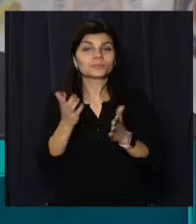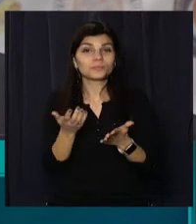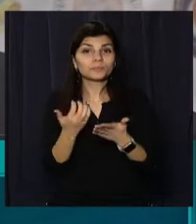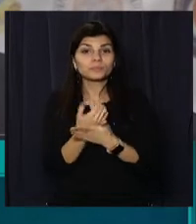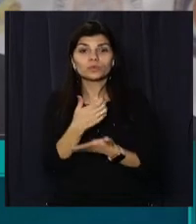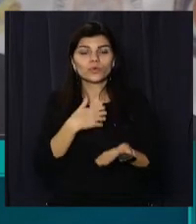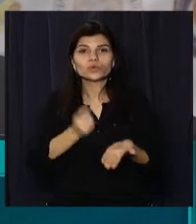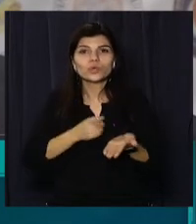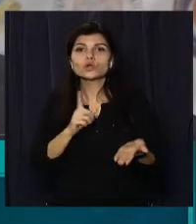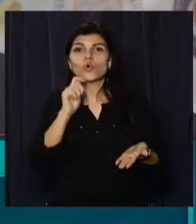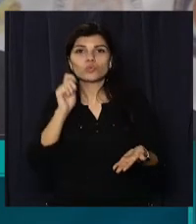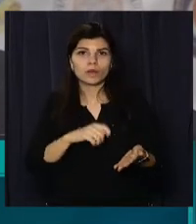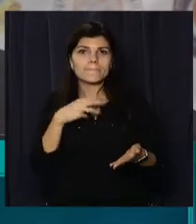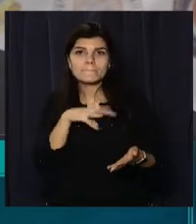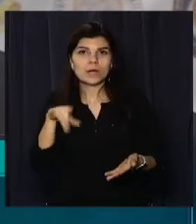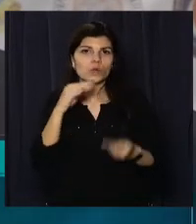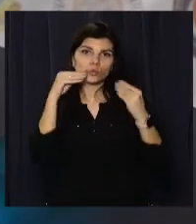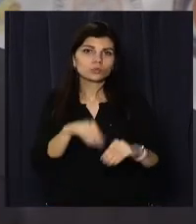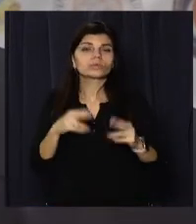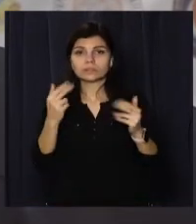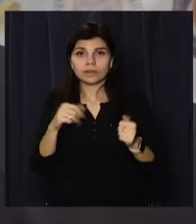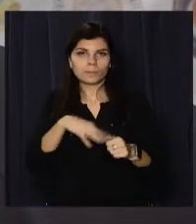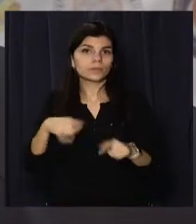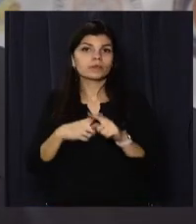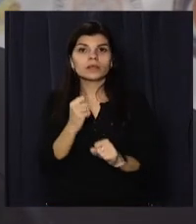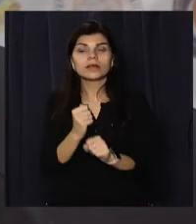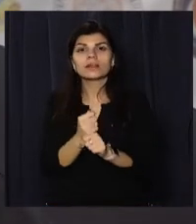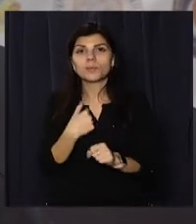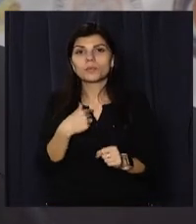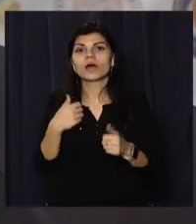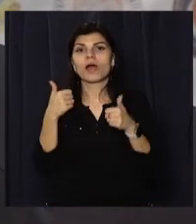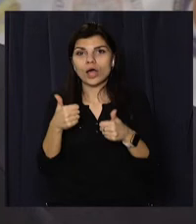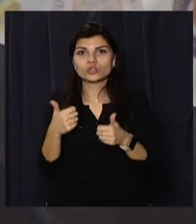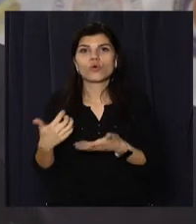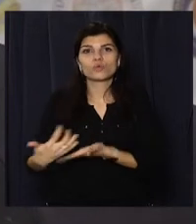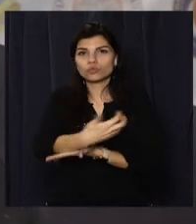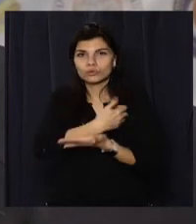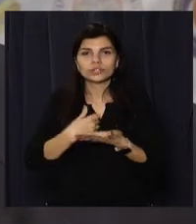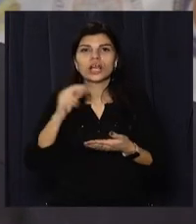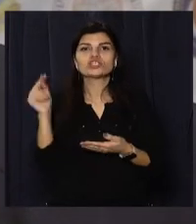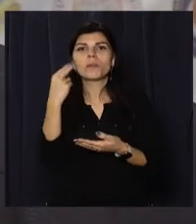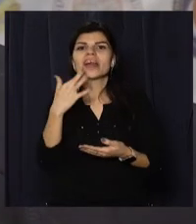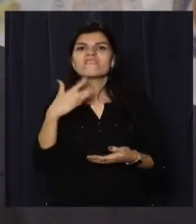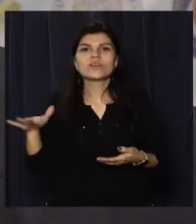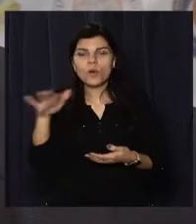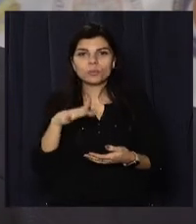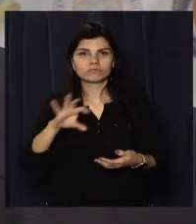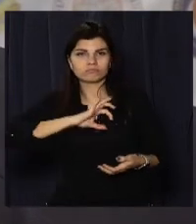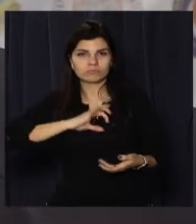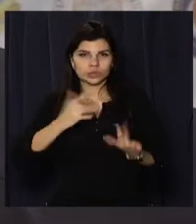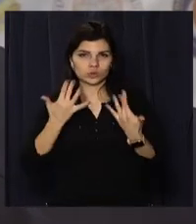доказати, що ми лучші. І ми це робимо. Ми дійсно дуже хороші собрали урожай на чемпіонаті Європи. Ми